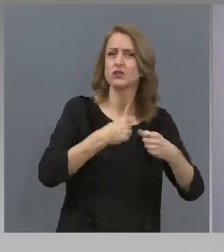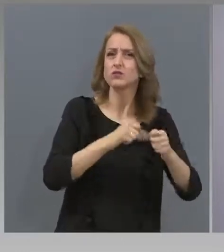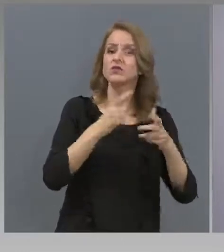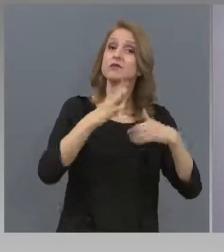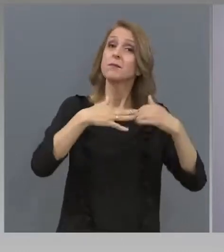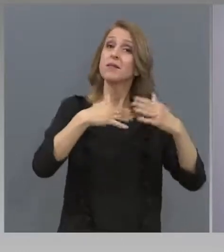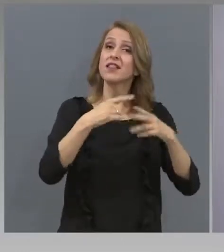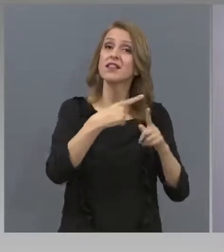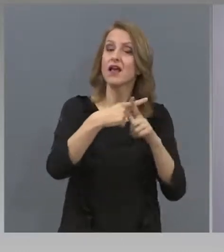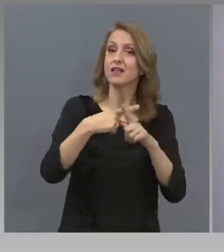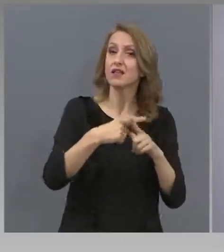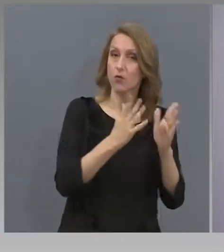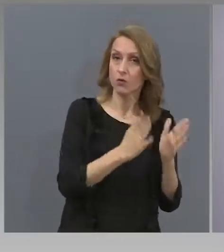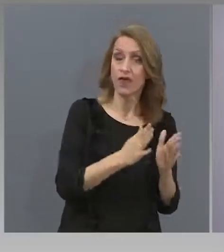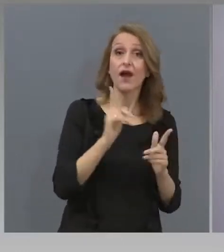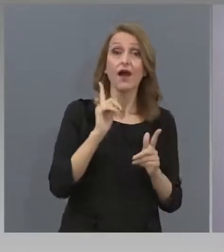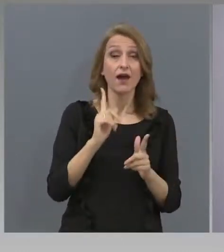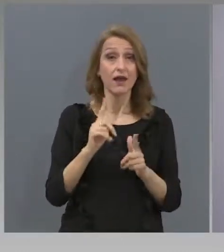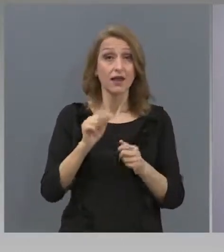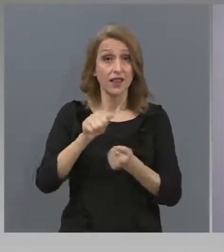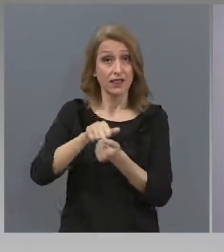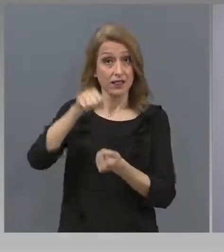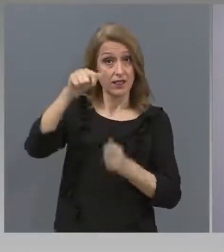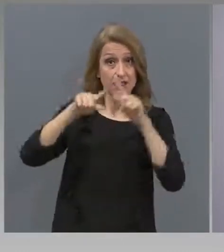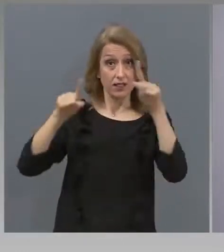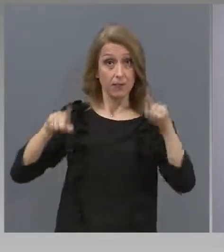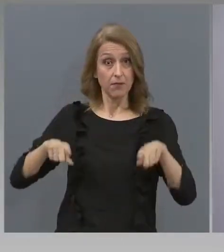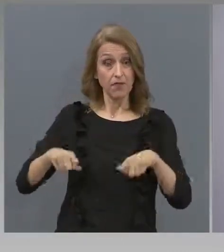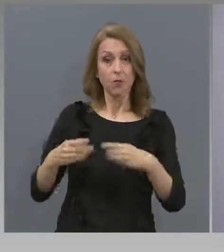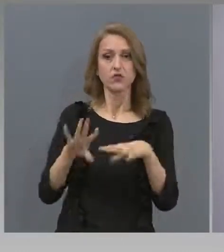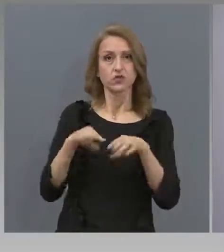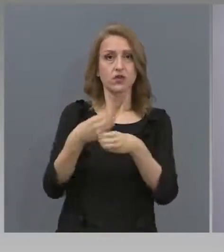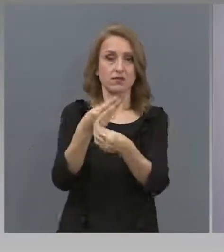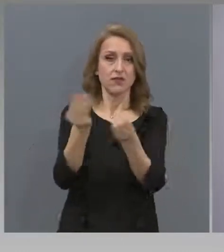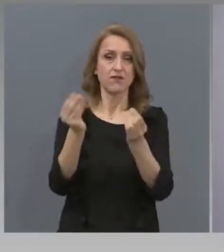Дипломите, както ви кажа, ще бъдат предоставени на 26 июни.